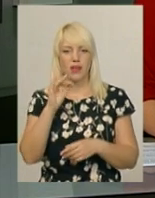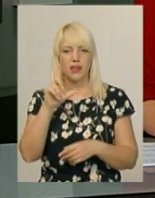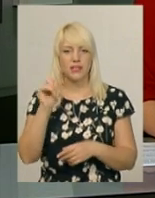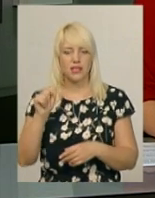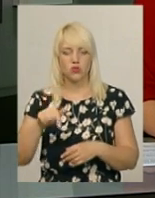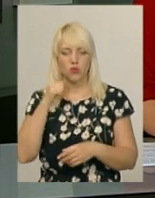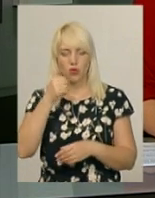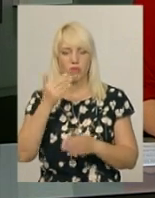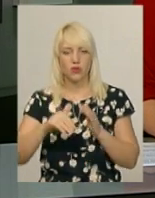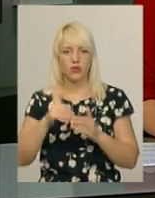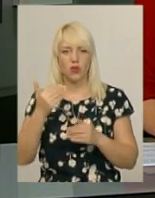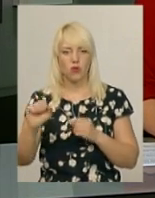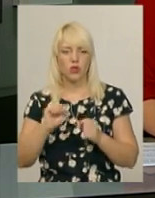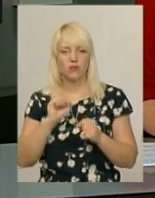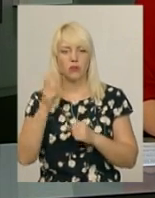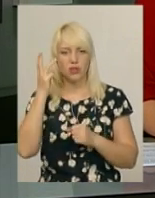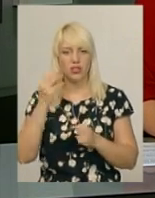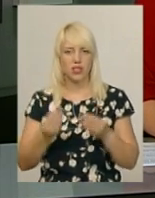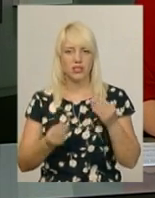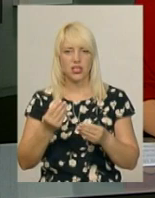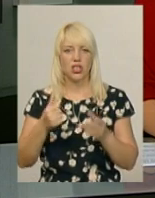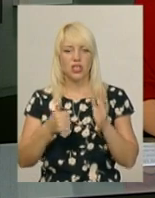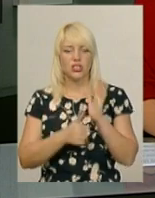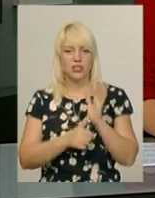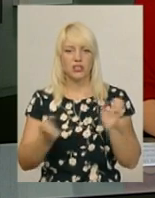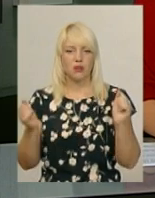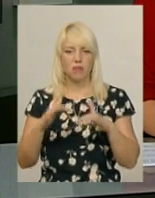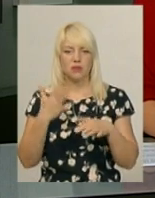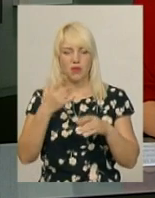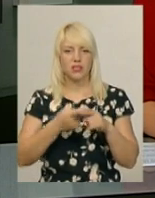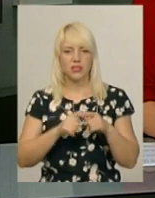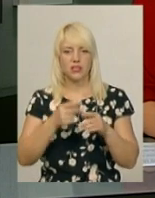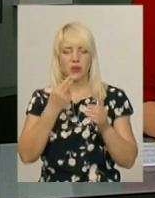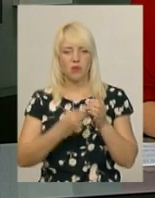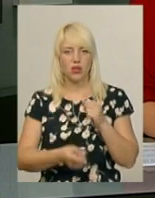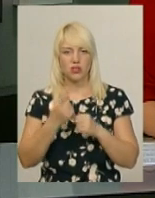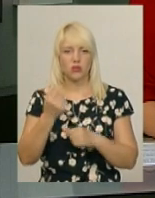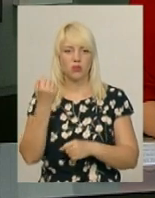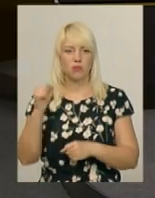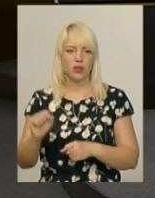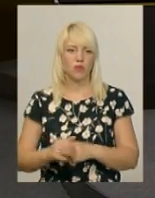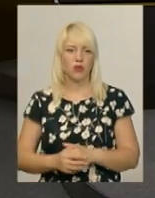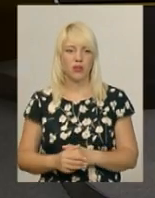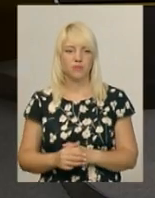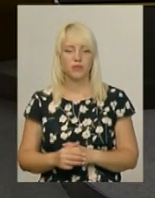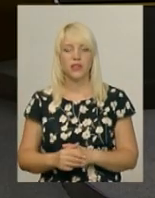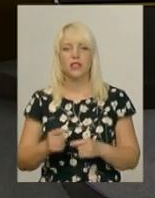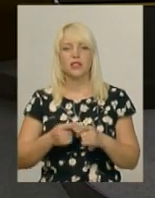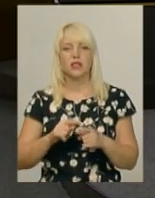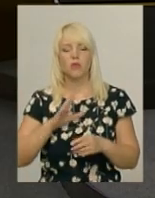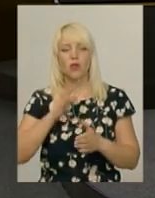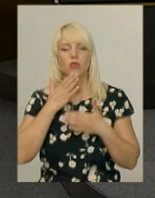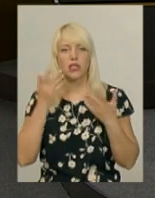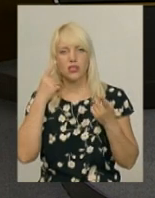його керівництвом хмельничани зіграли шість матчів. П'ять з них закінчились поразкою і один – перемогою. Це була